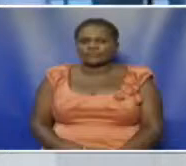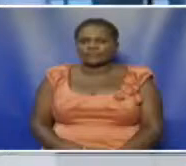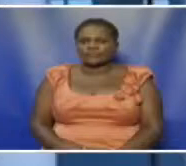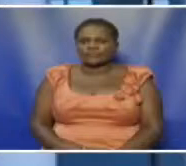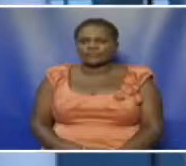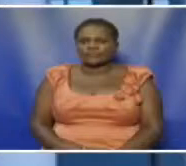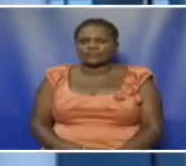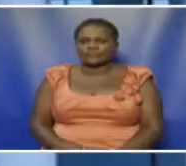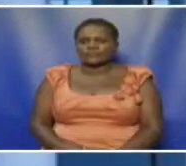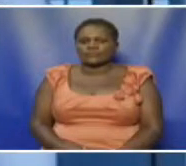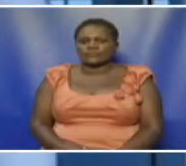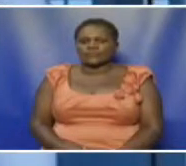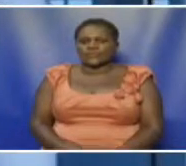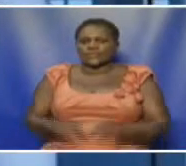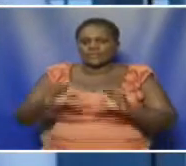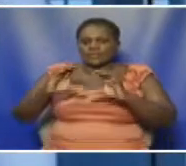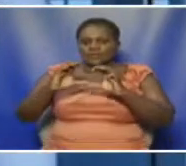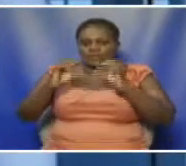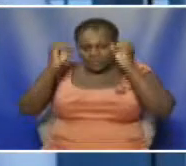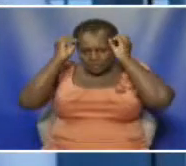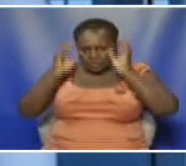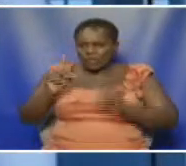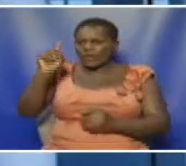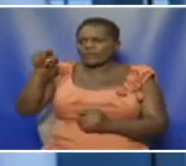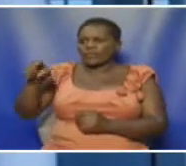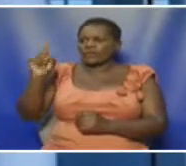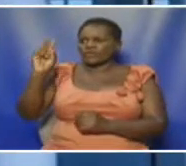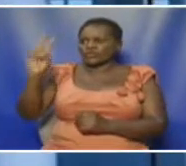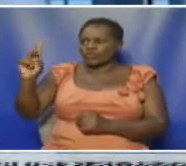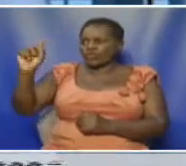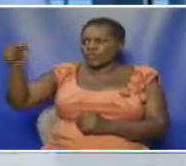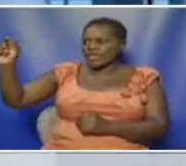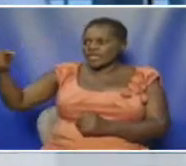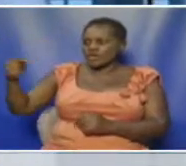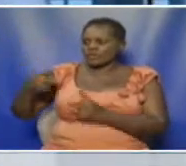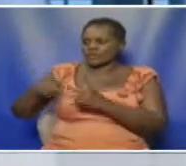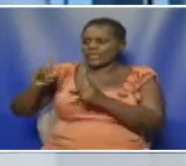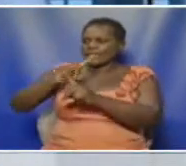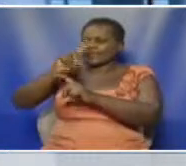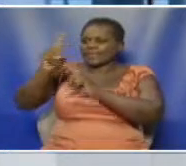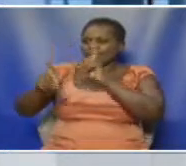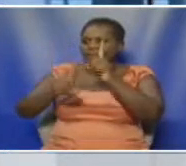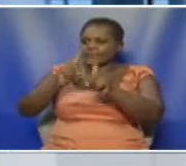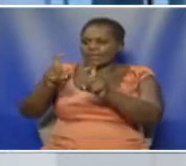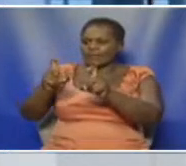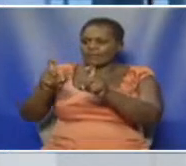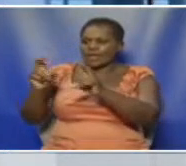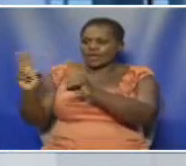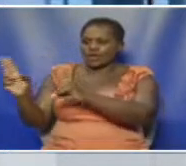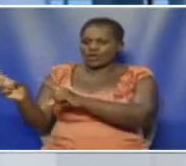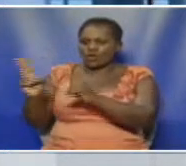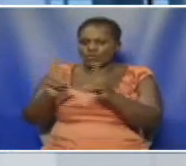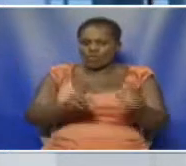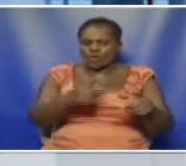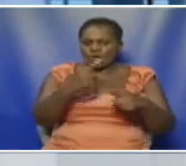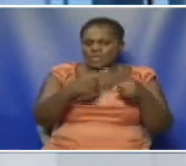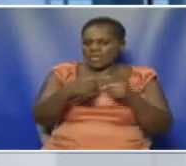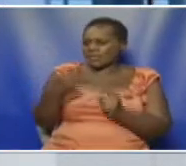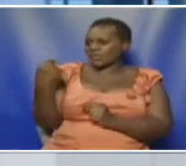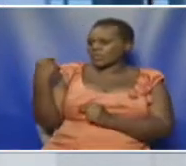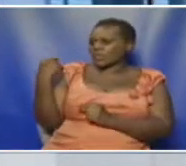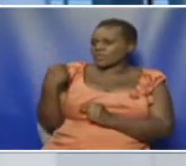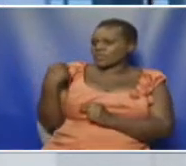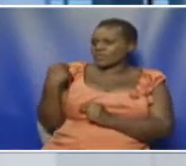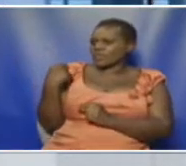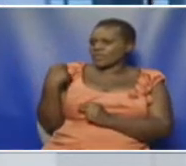Na jumle ya watahini wa milioni moja Nukta mbili wa mianza mtihani wa kitaifa wa KCPE Na kama ilivyo desturi ya miaka ya hivi maajuzi